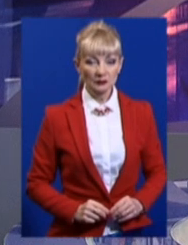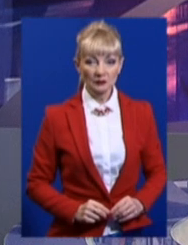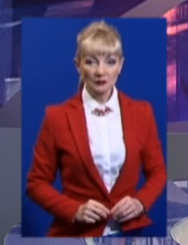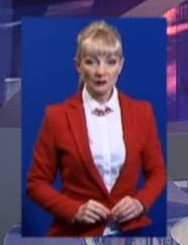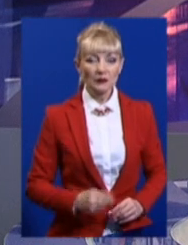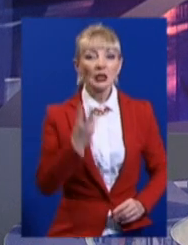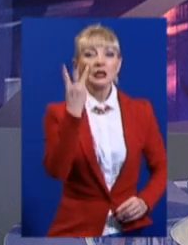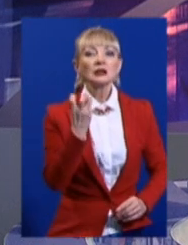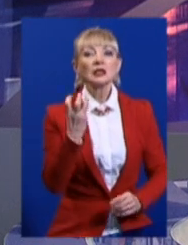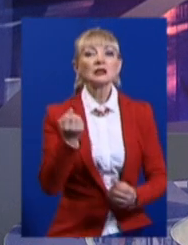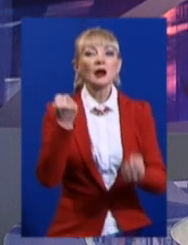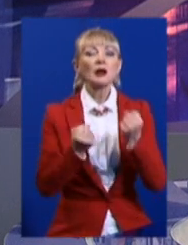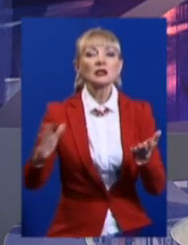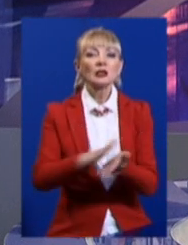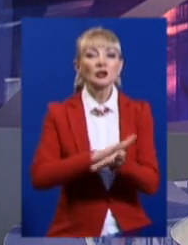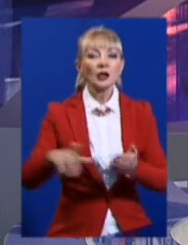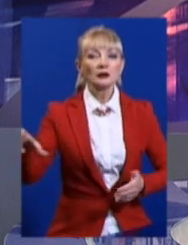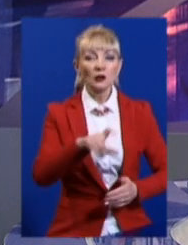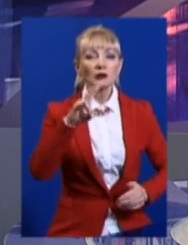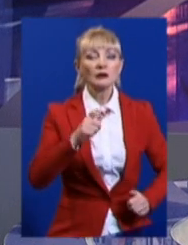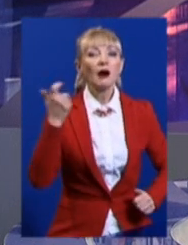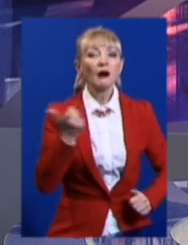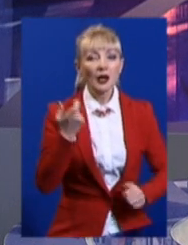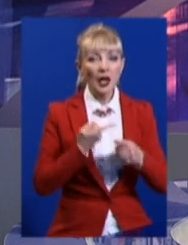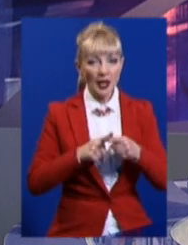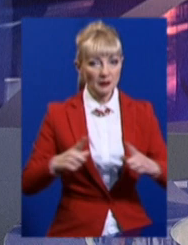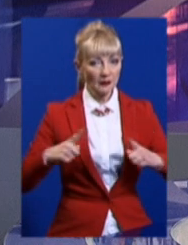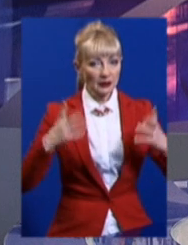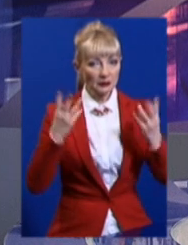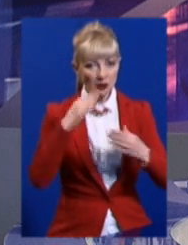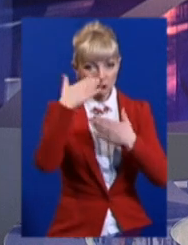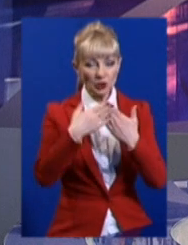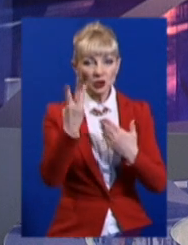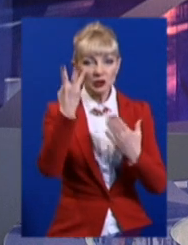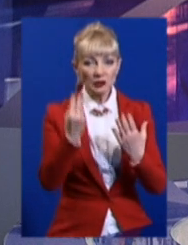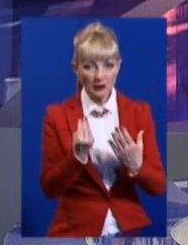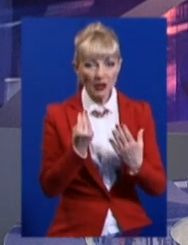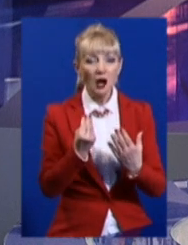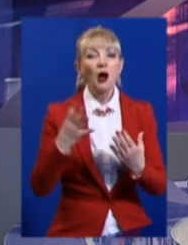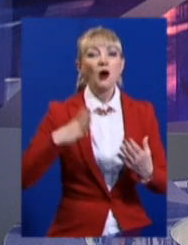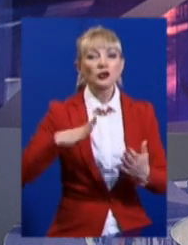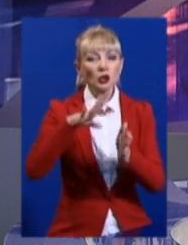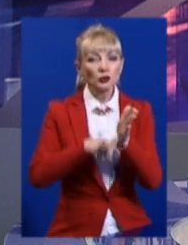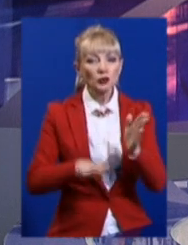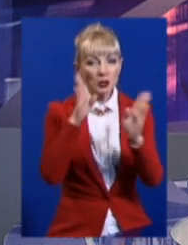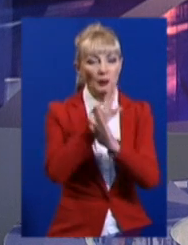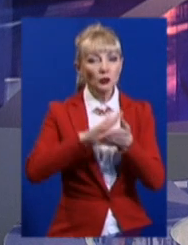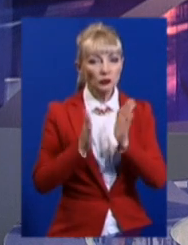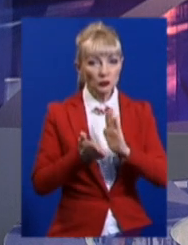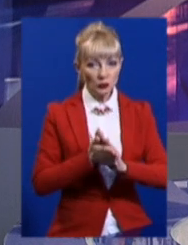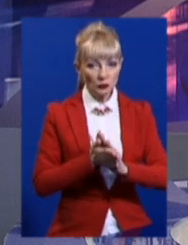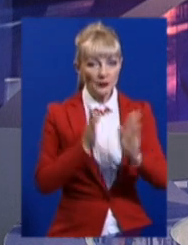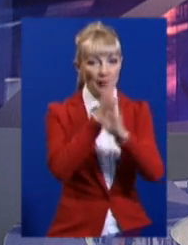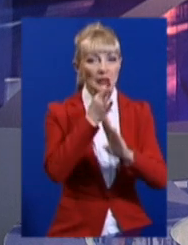Майже 300 машин розчищатимуть дороги на Харківщині цими вихідними. У найближчі три дні дорожники очікують погіршення погодних умов.